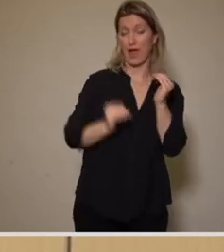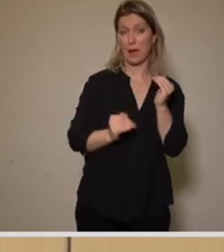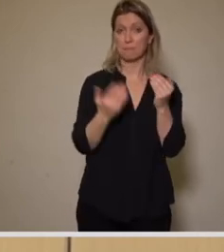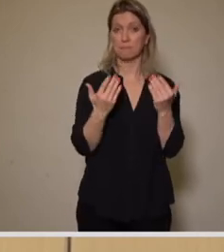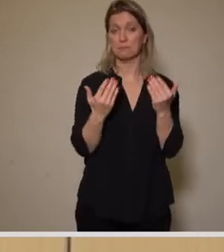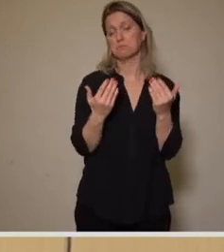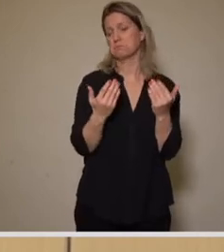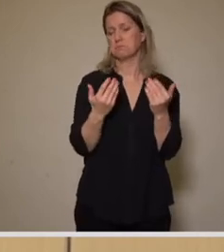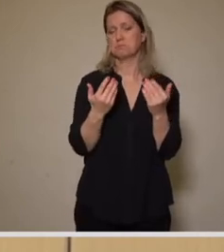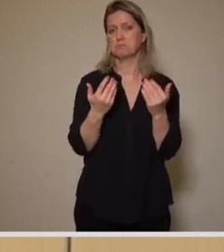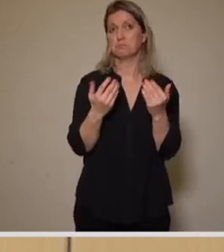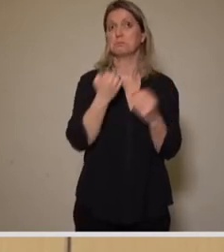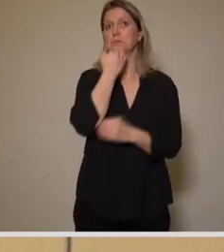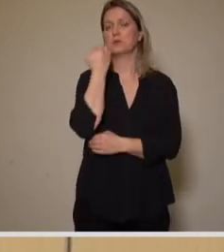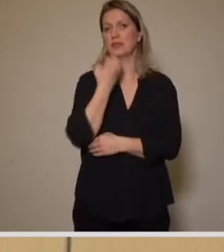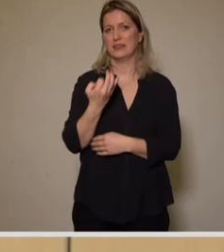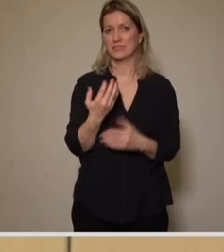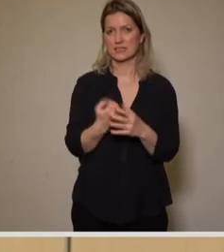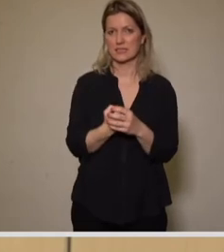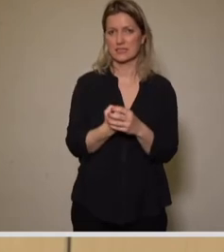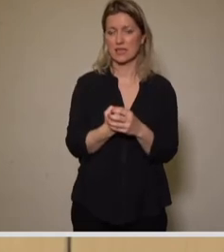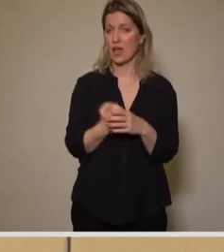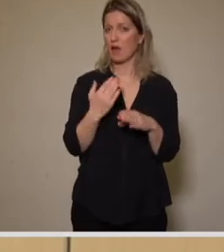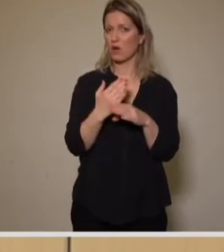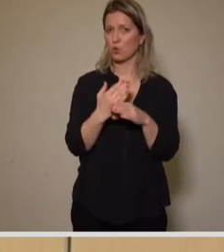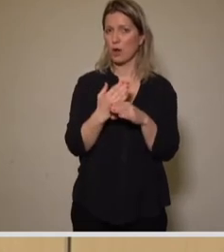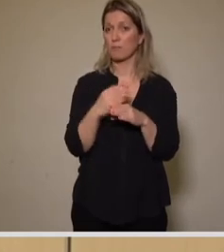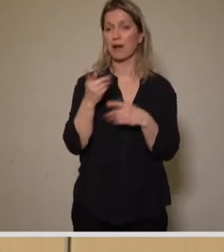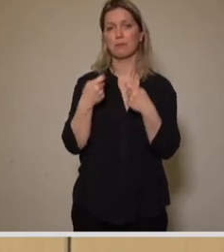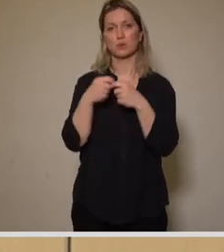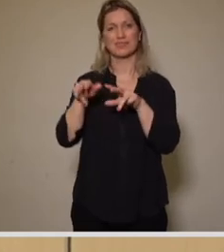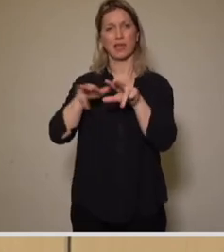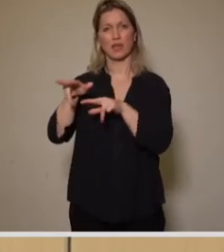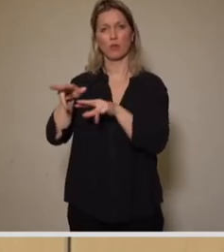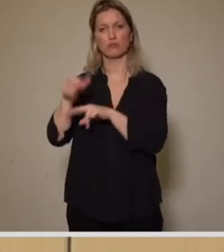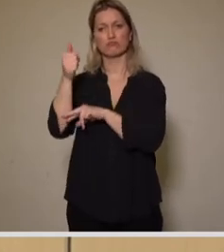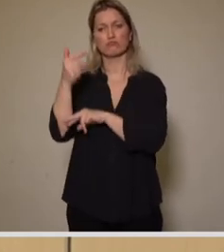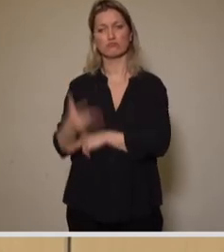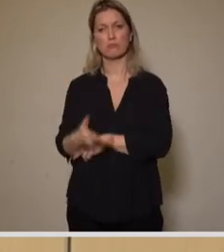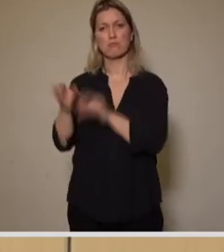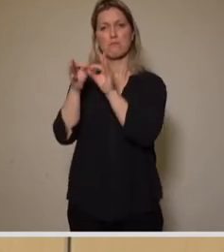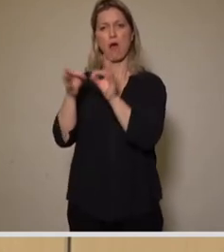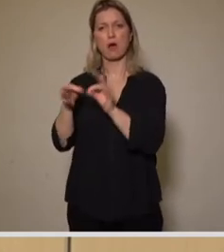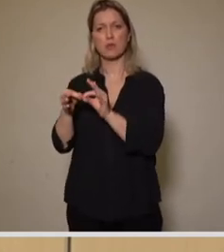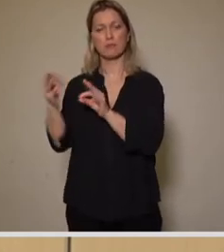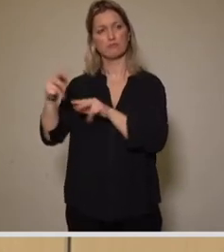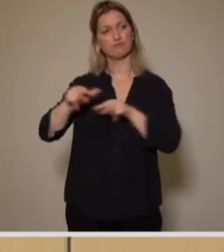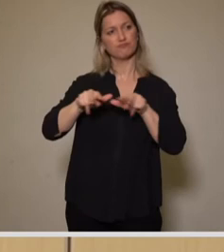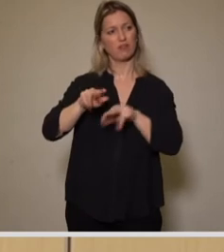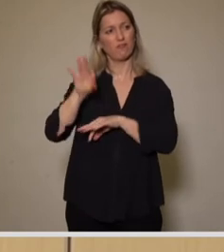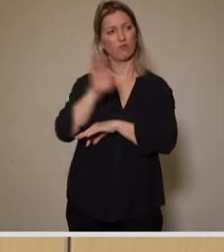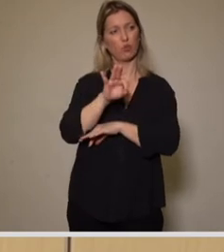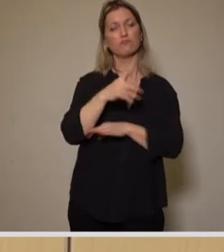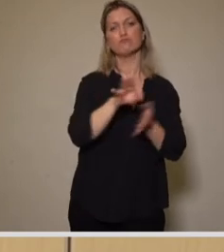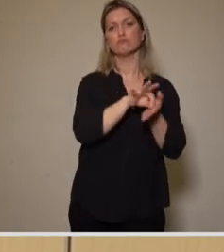liegt auch daran, dass die Maßnahmen der Bundesregierung hier gegenzusteuern, also insbesondere